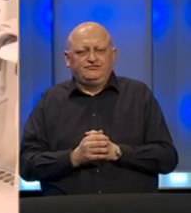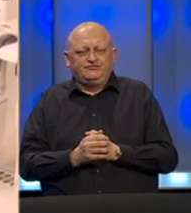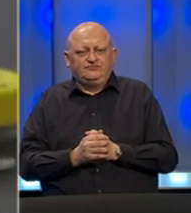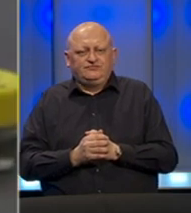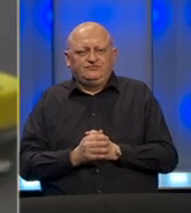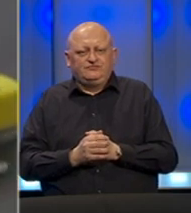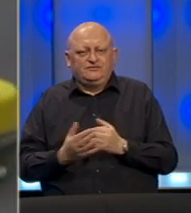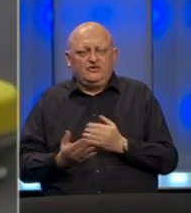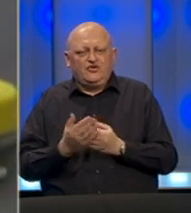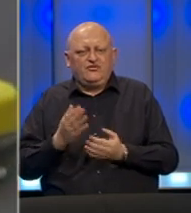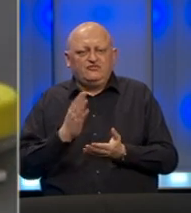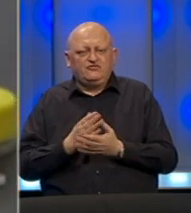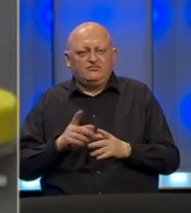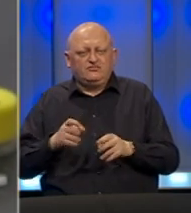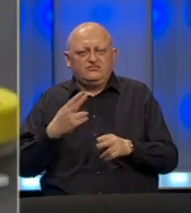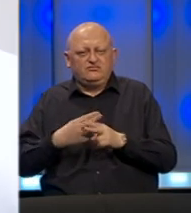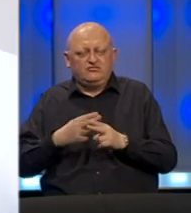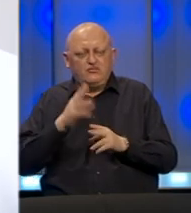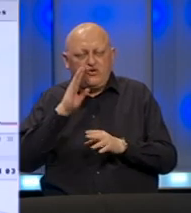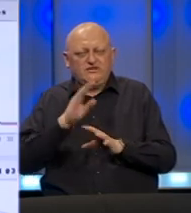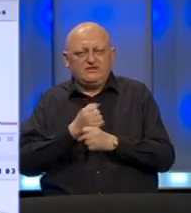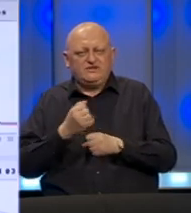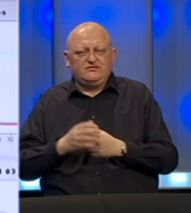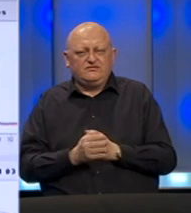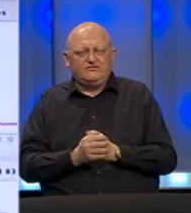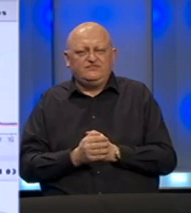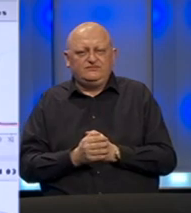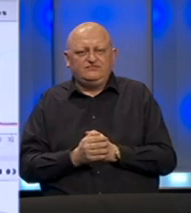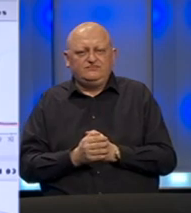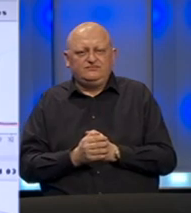Novi slučajevi zaraze koronavirusom u Bosni i Hercegovini.